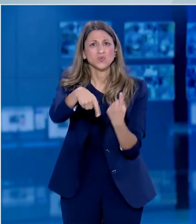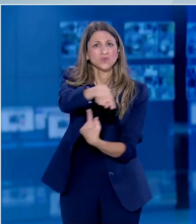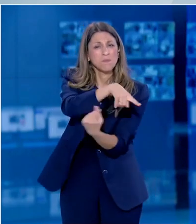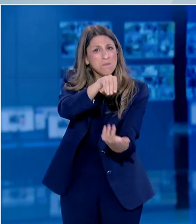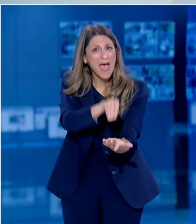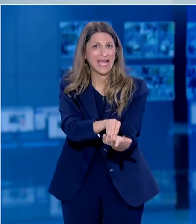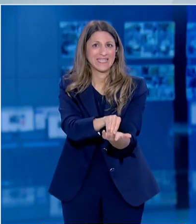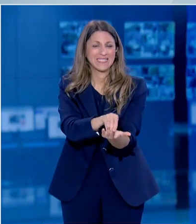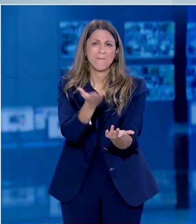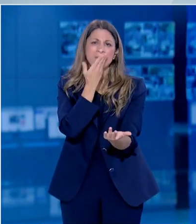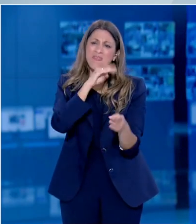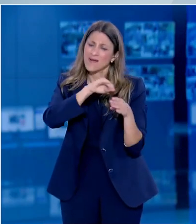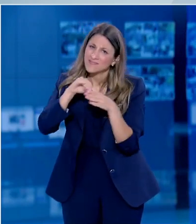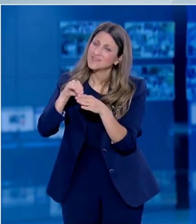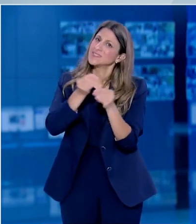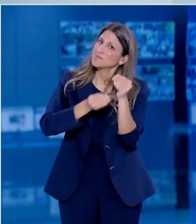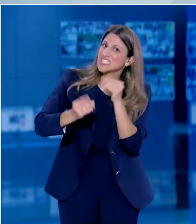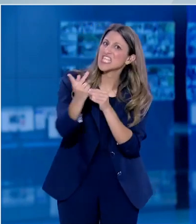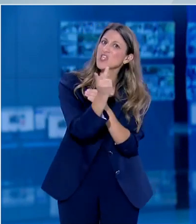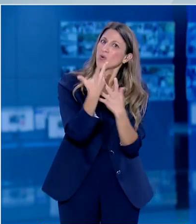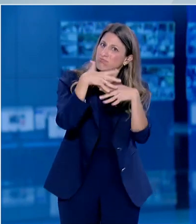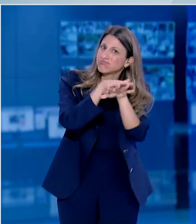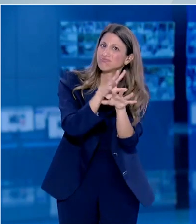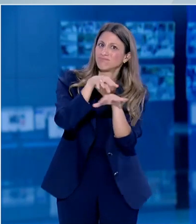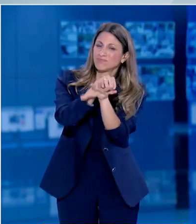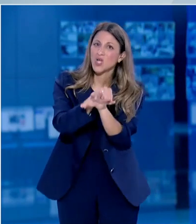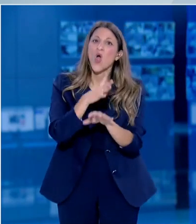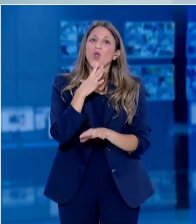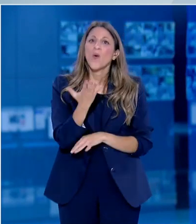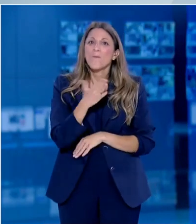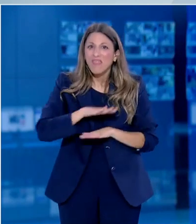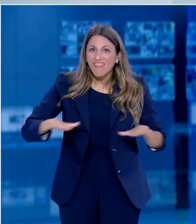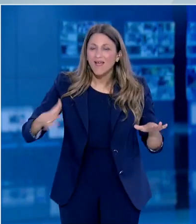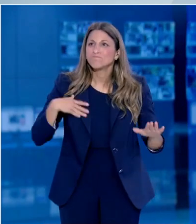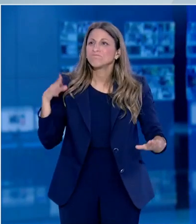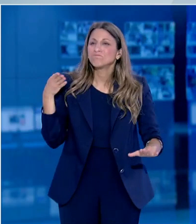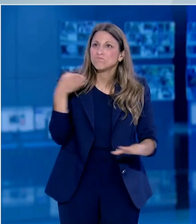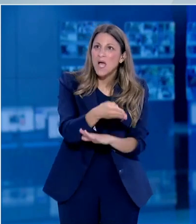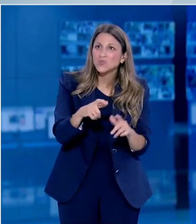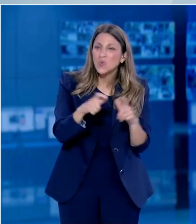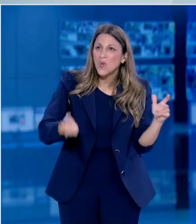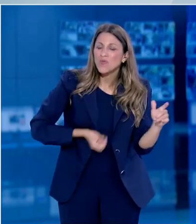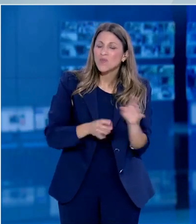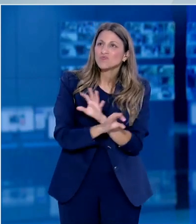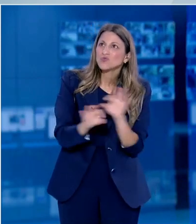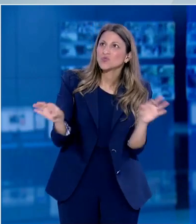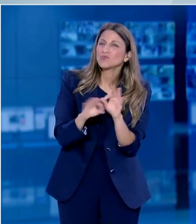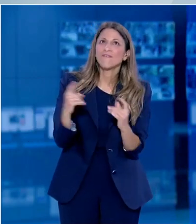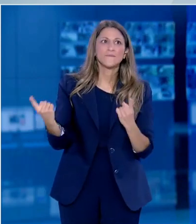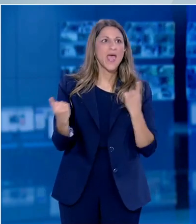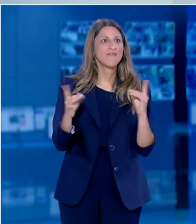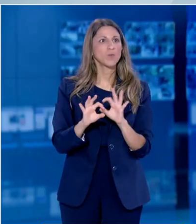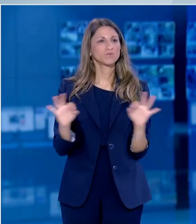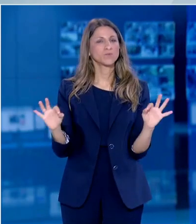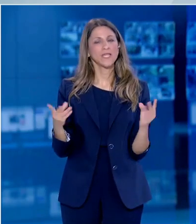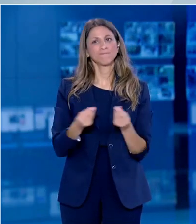Και νομίζω αυτό είναι το φυσικό περιβάλλον των παιδιών. Φυσικά και το περιβάλλον των παιδιών είναι και να παίξουν, είναι και να βγουν στις πλατείες, αλλά